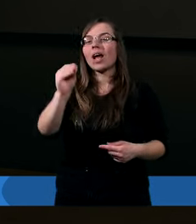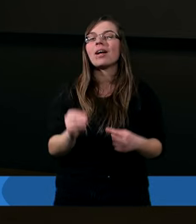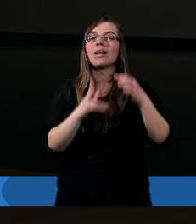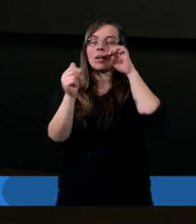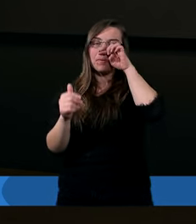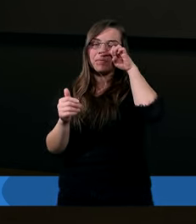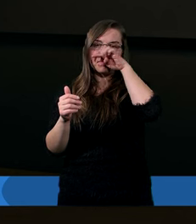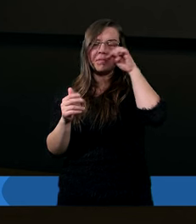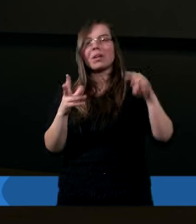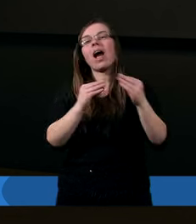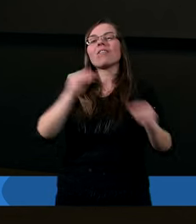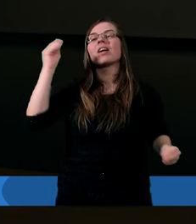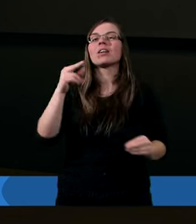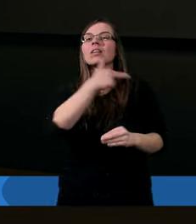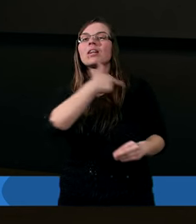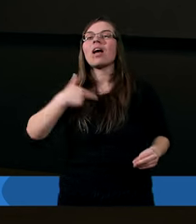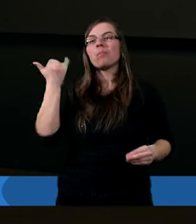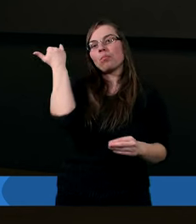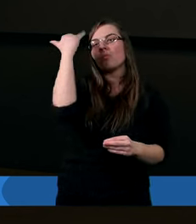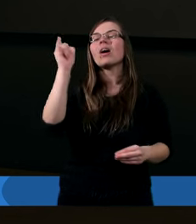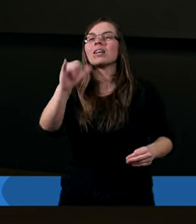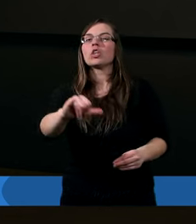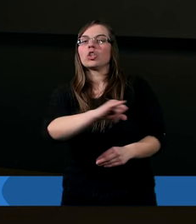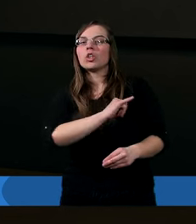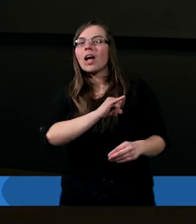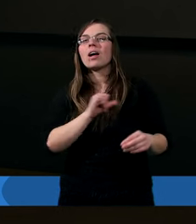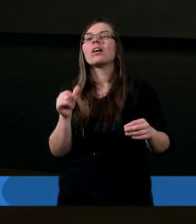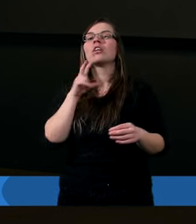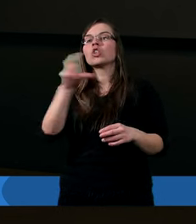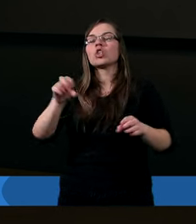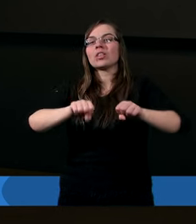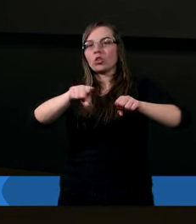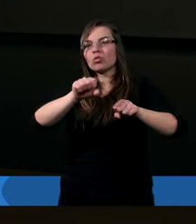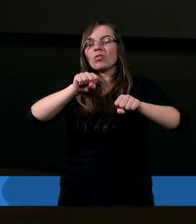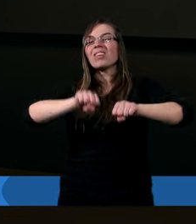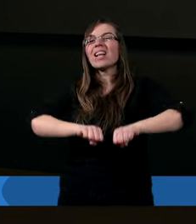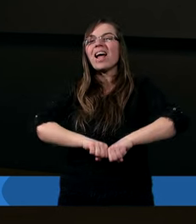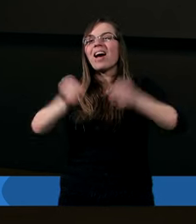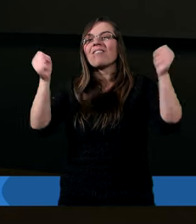największym naszym błędem i grzechem to jest zerwanie łączności albo